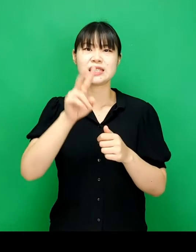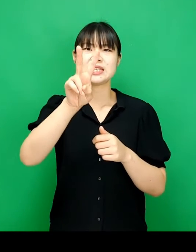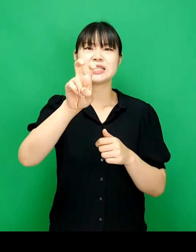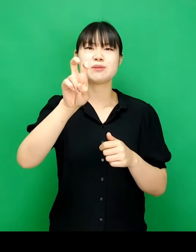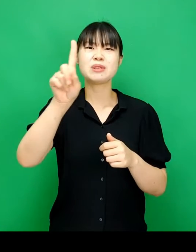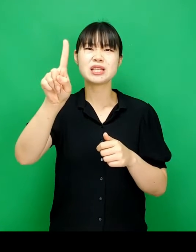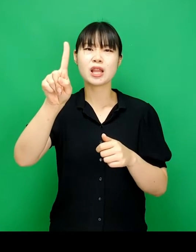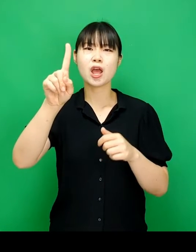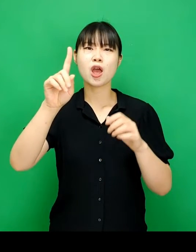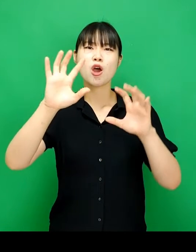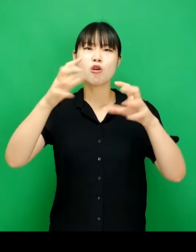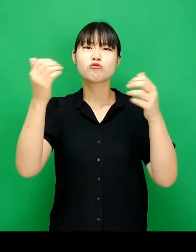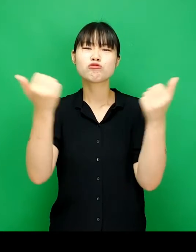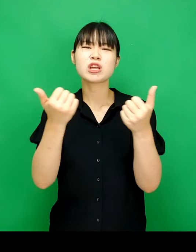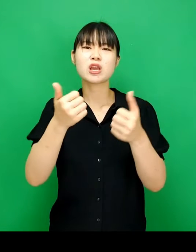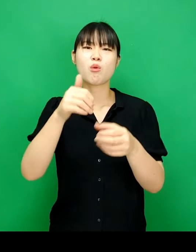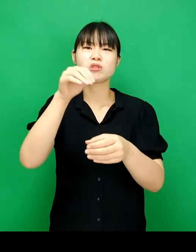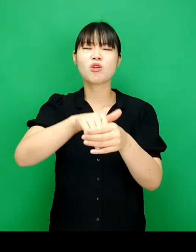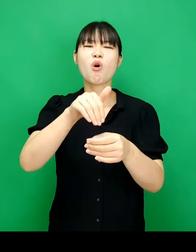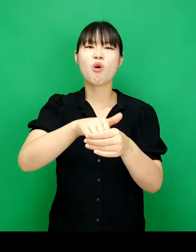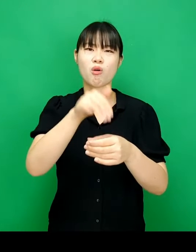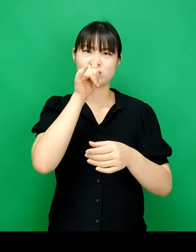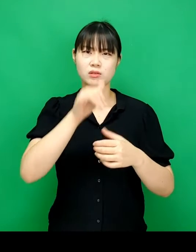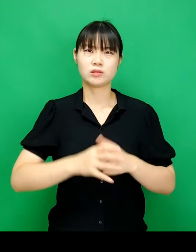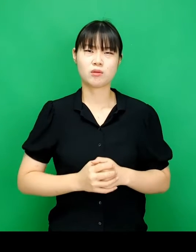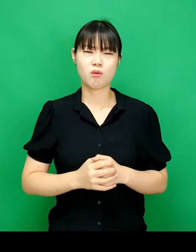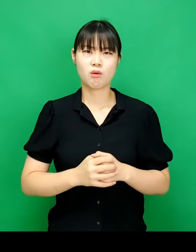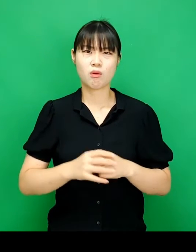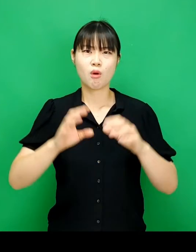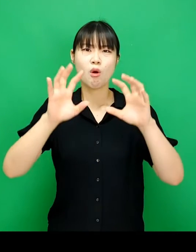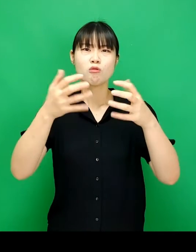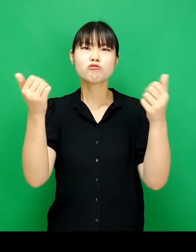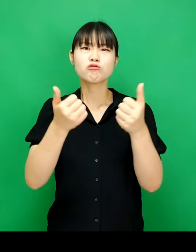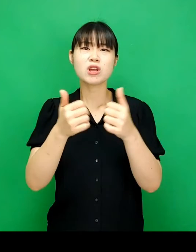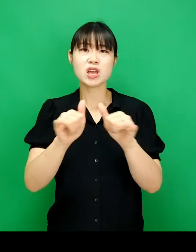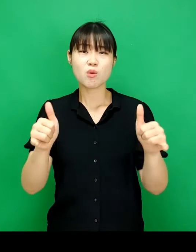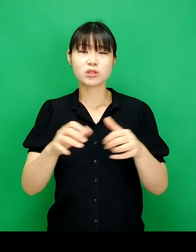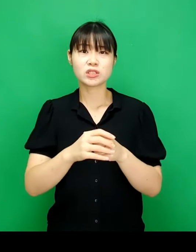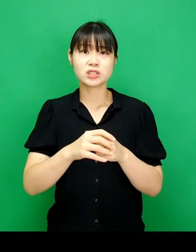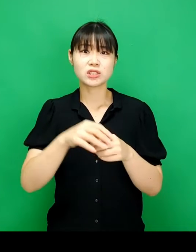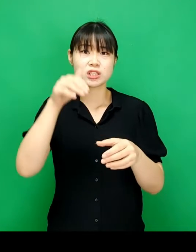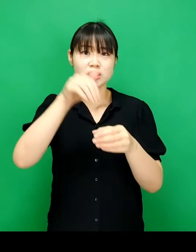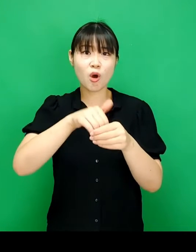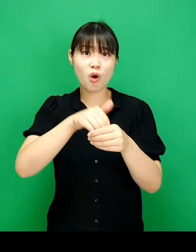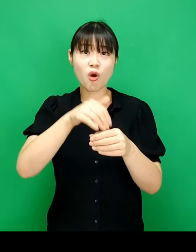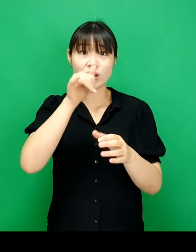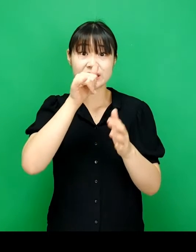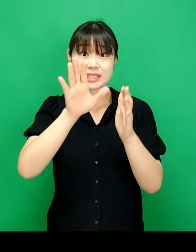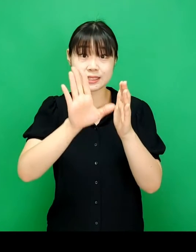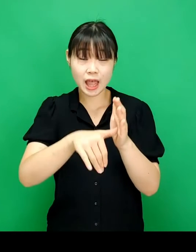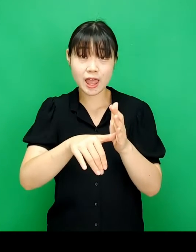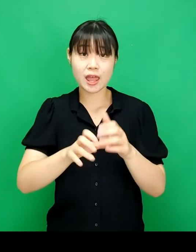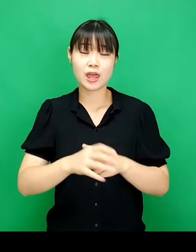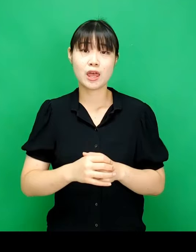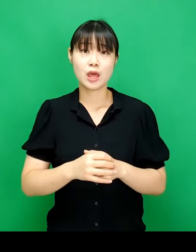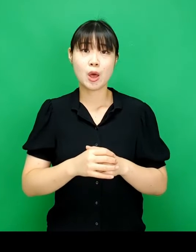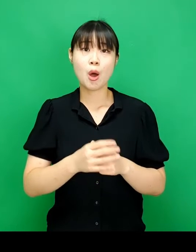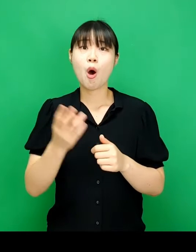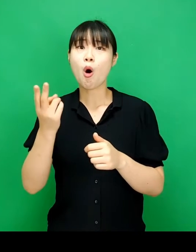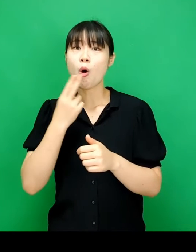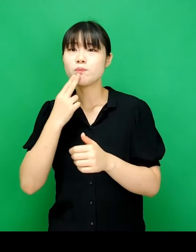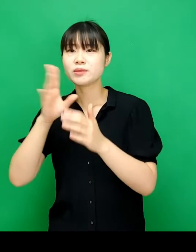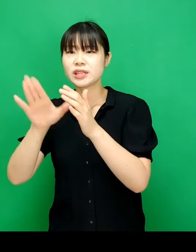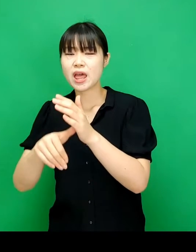2020년은 제21대 국회의원 선거가 있었습니다 국회의원들은 선거가 있는